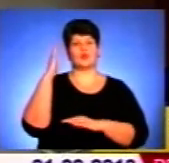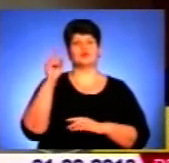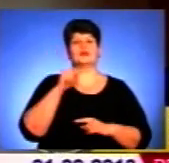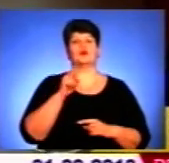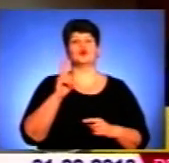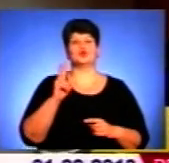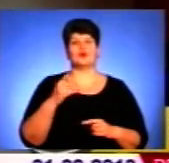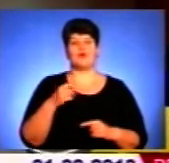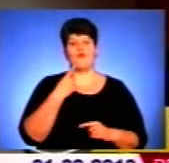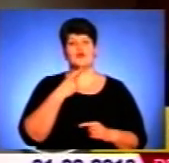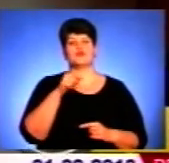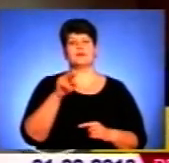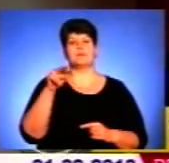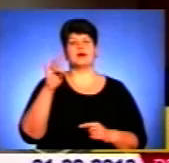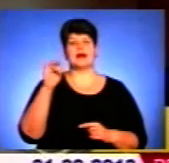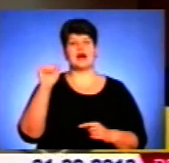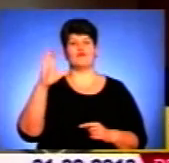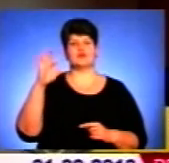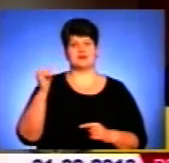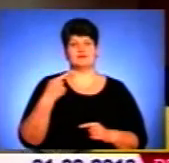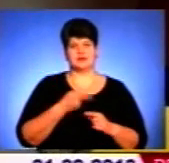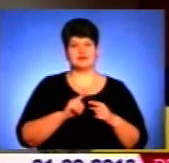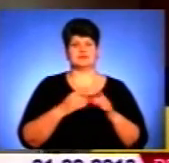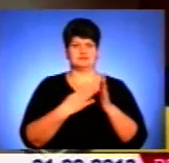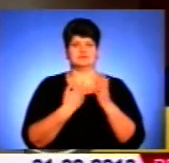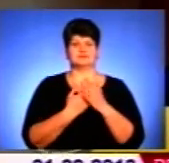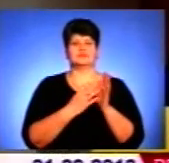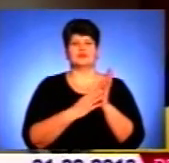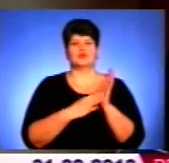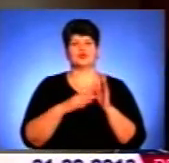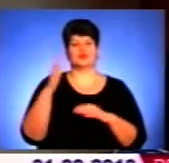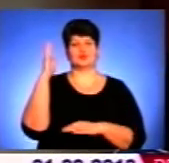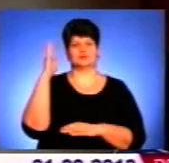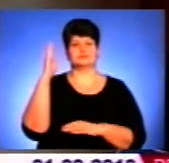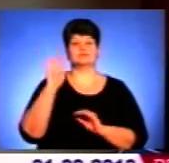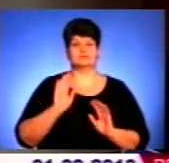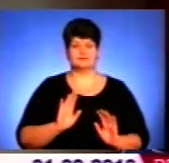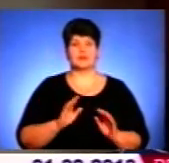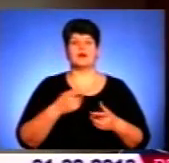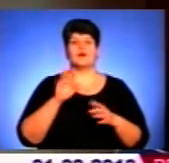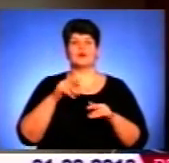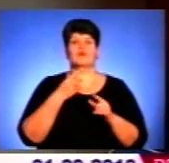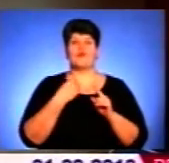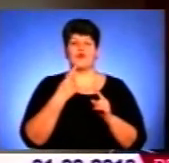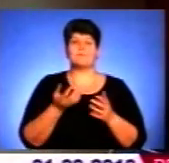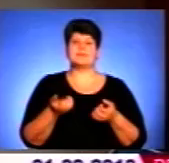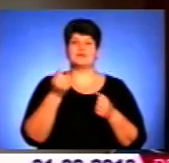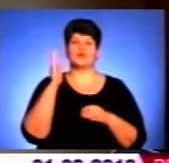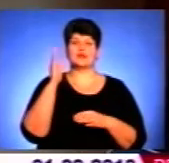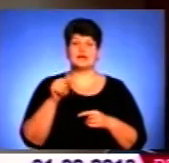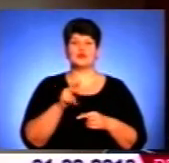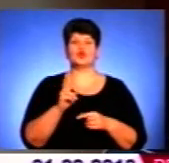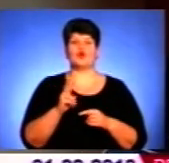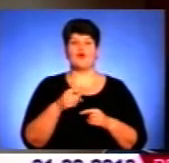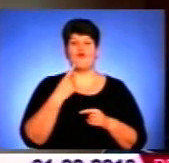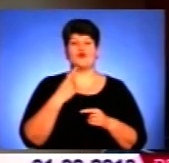ідентифікує себе як православний. Зазвичай це 90% рук. Потім я прошу підняти руки тих, хто ідентифікує